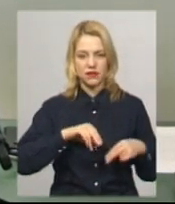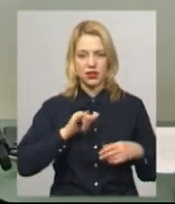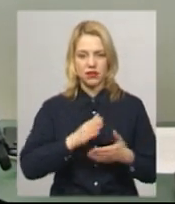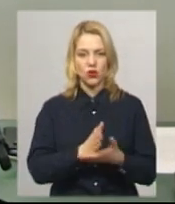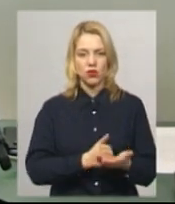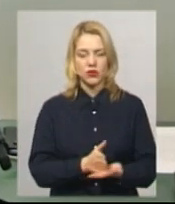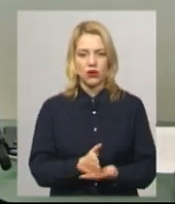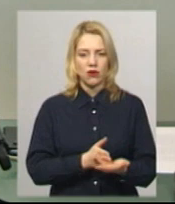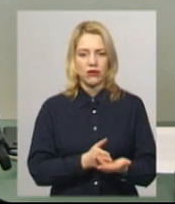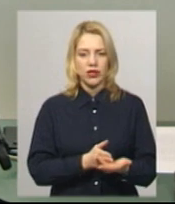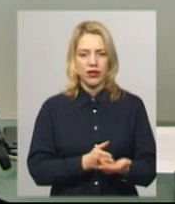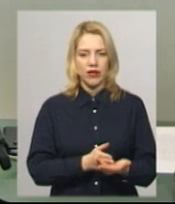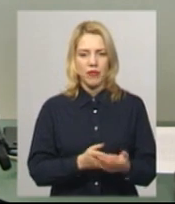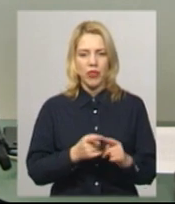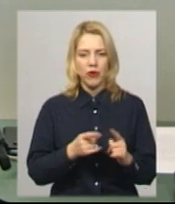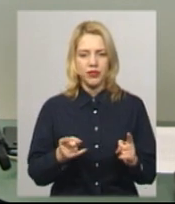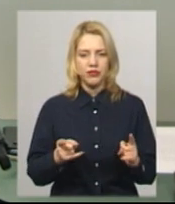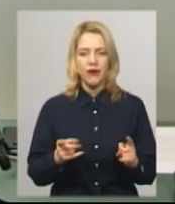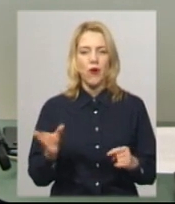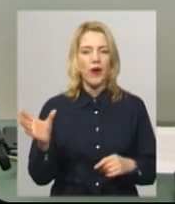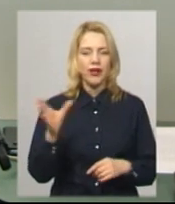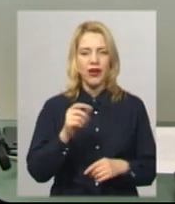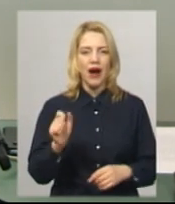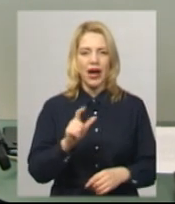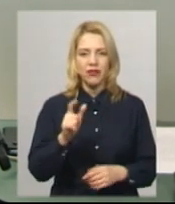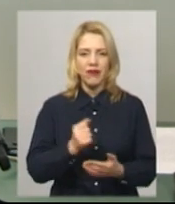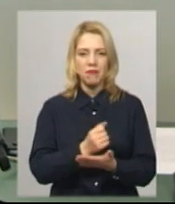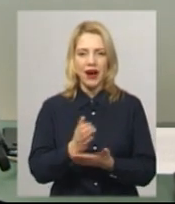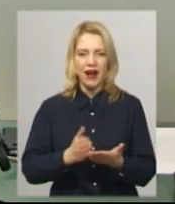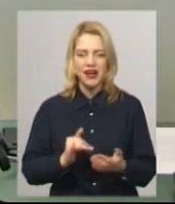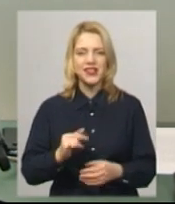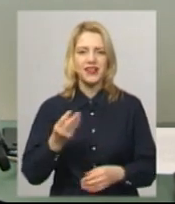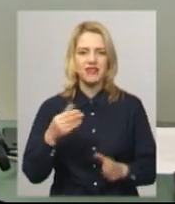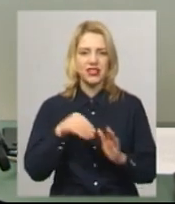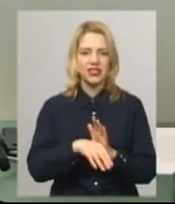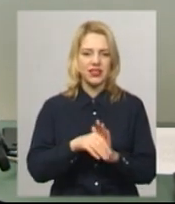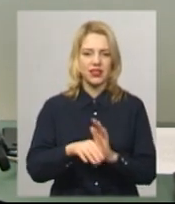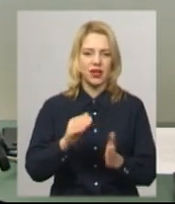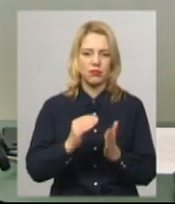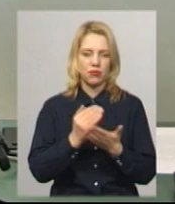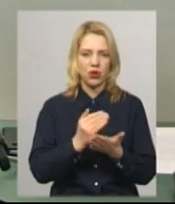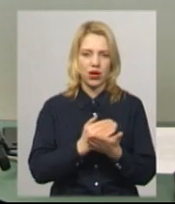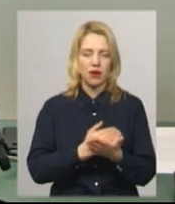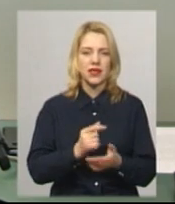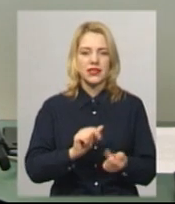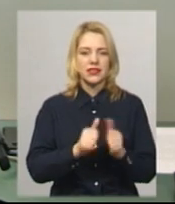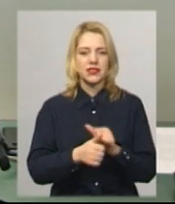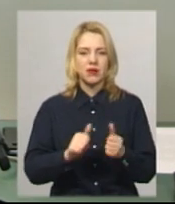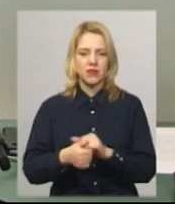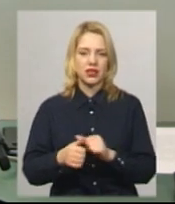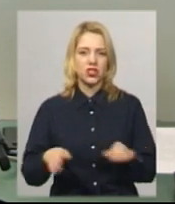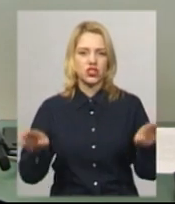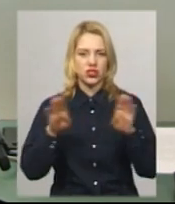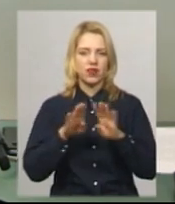обслуговування поточніх всіх газових мереж, і інвестиційні програми, заміна шкафних,